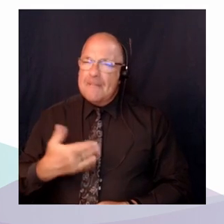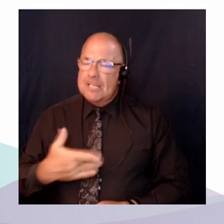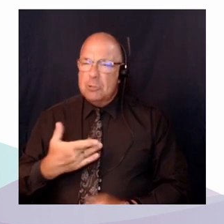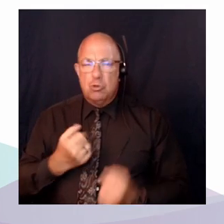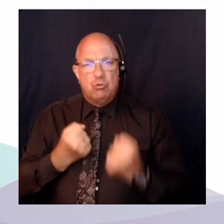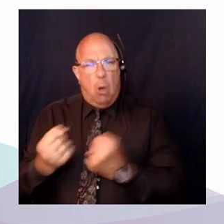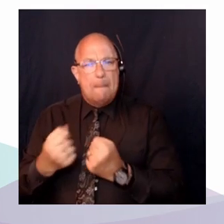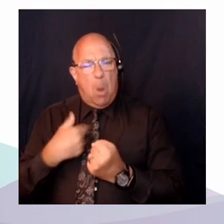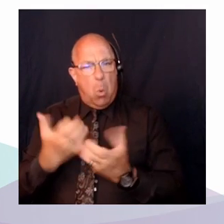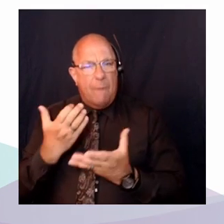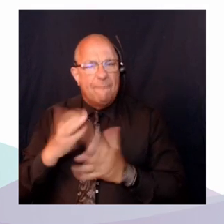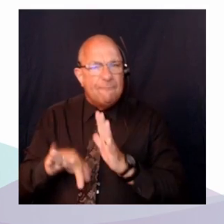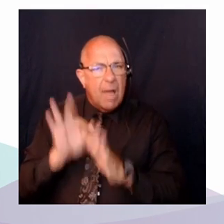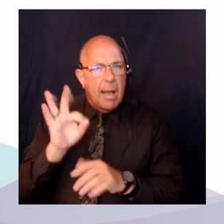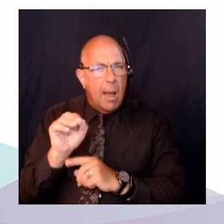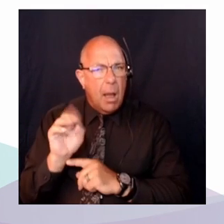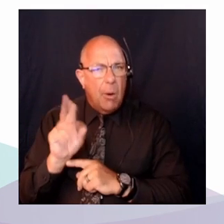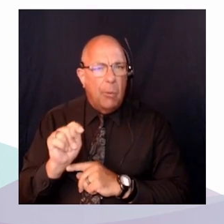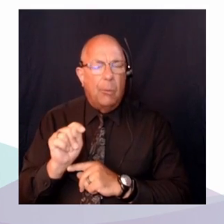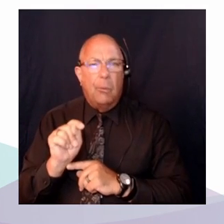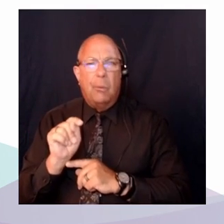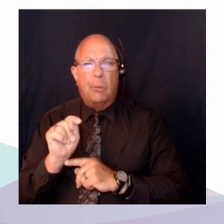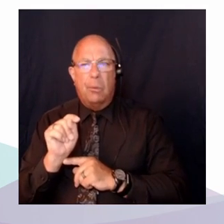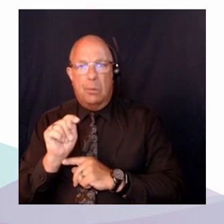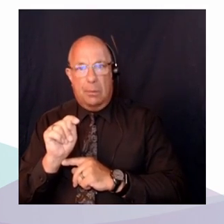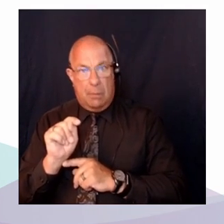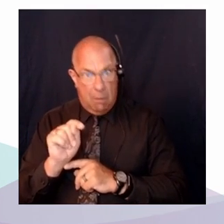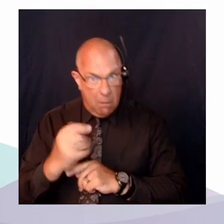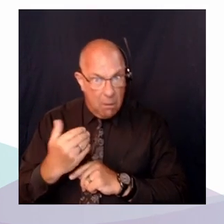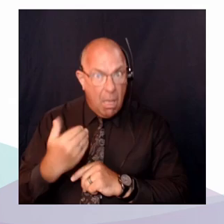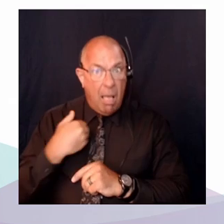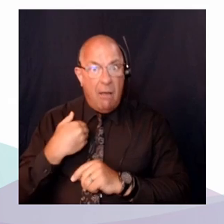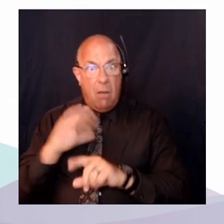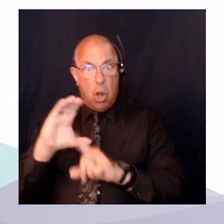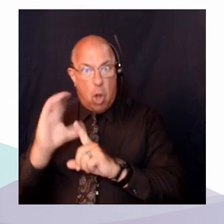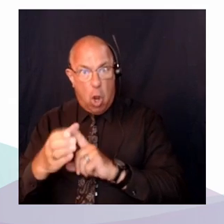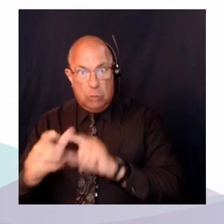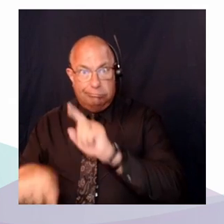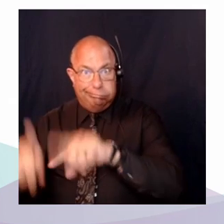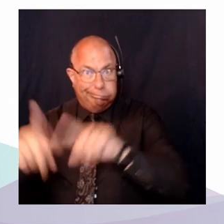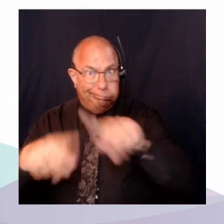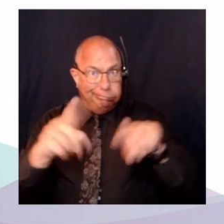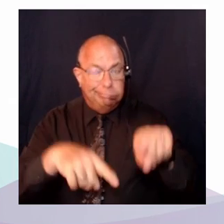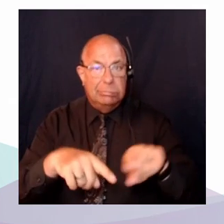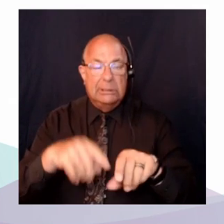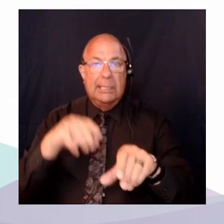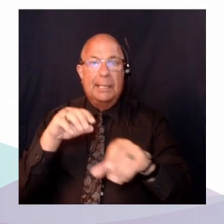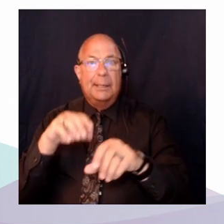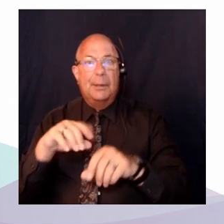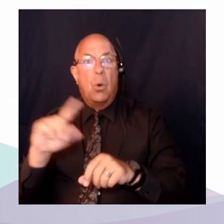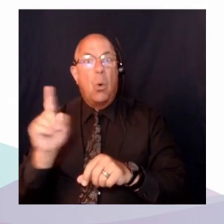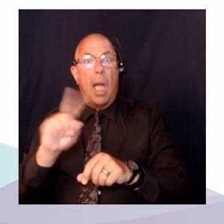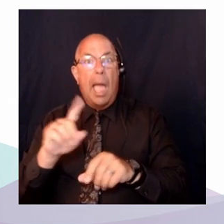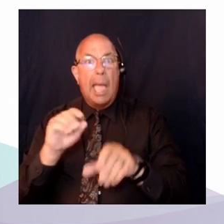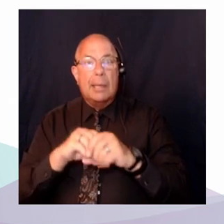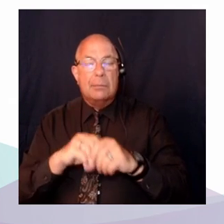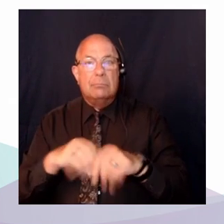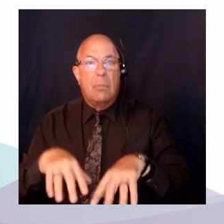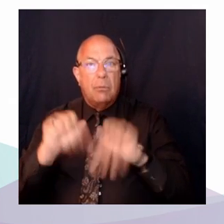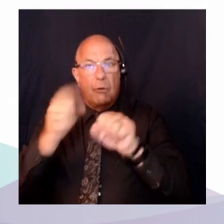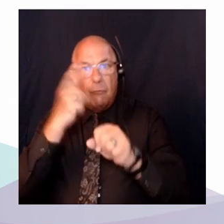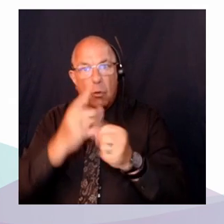de véritables différences culturelles quant aux stratégies de mobilisation des droits devant l'arène